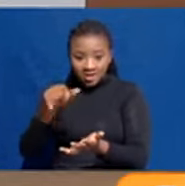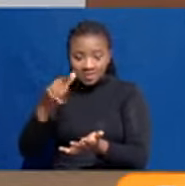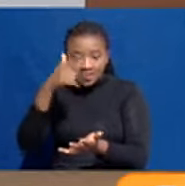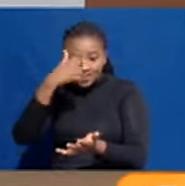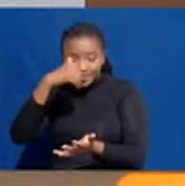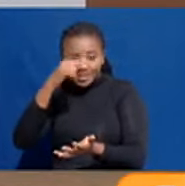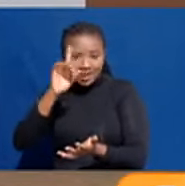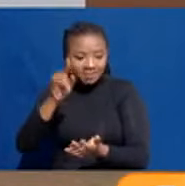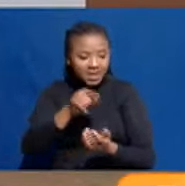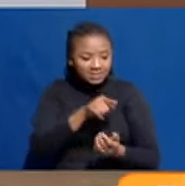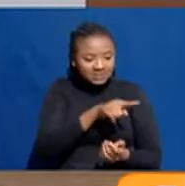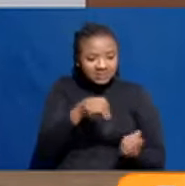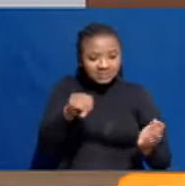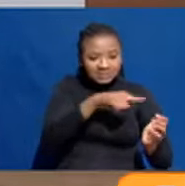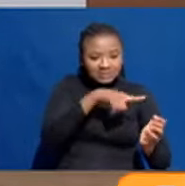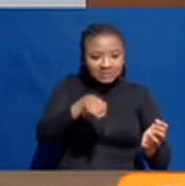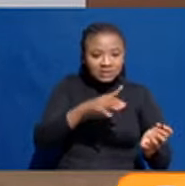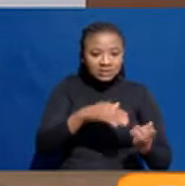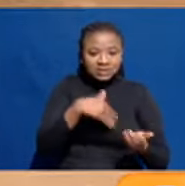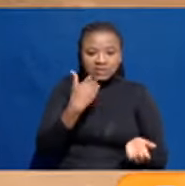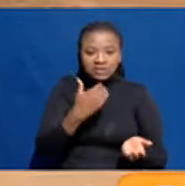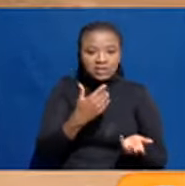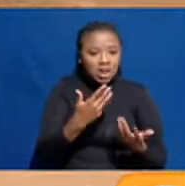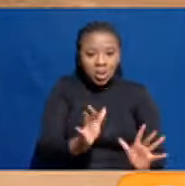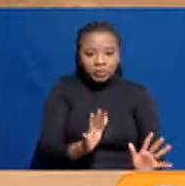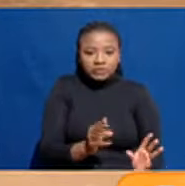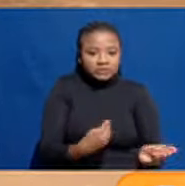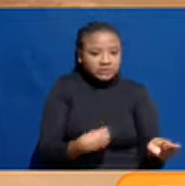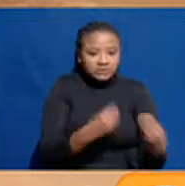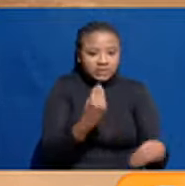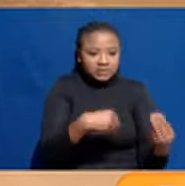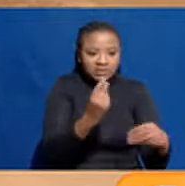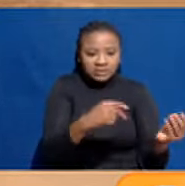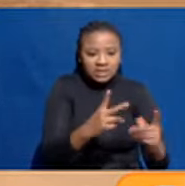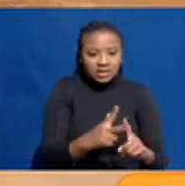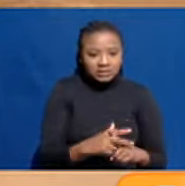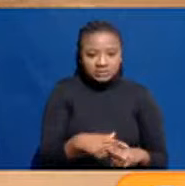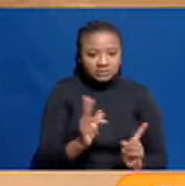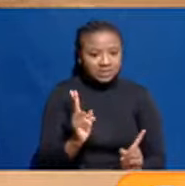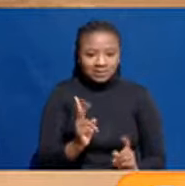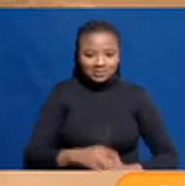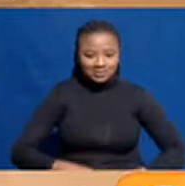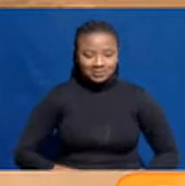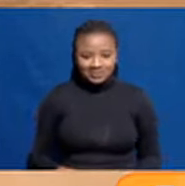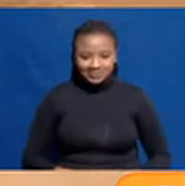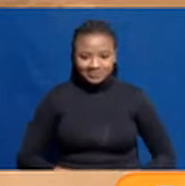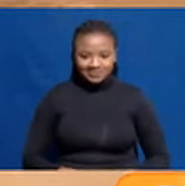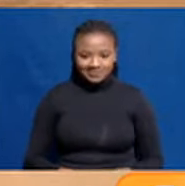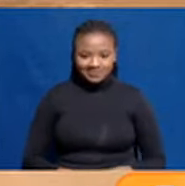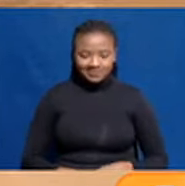ilikuwa imeachiliwa kuuuzwa kwenye masoko ya humo nchini. Brenda Wanga, Runinga, Your Citizen.